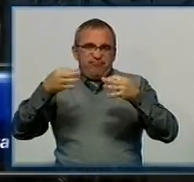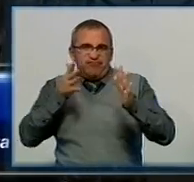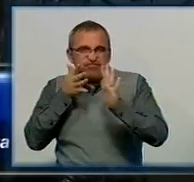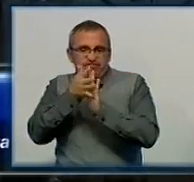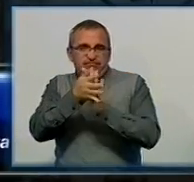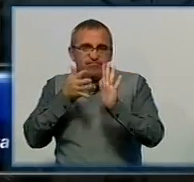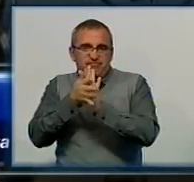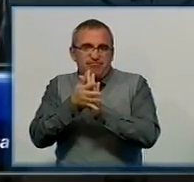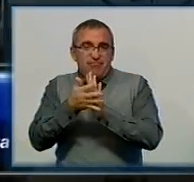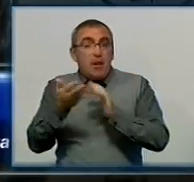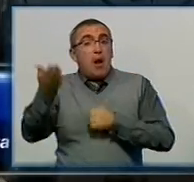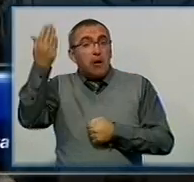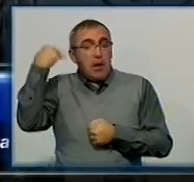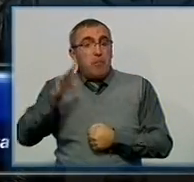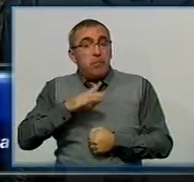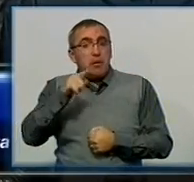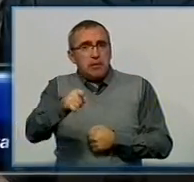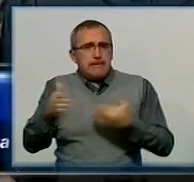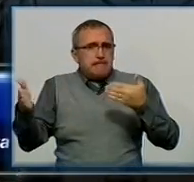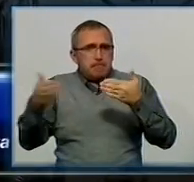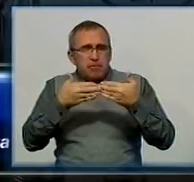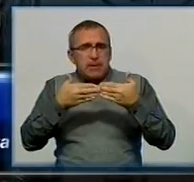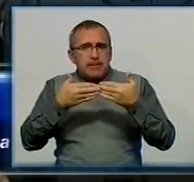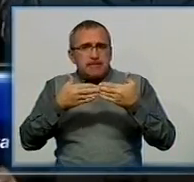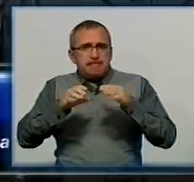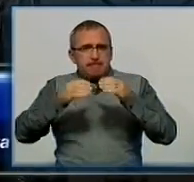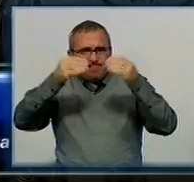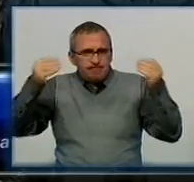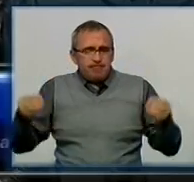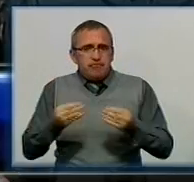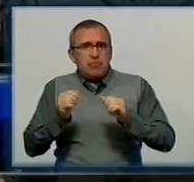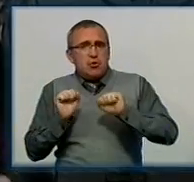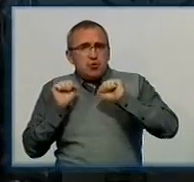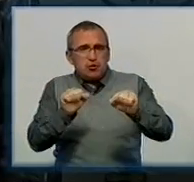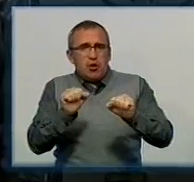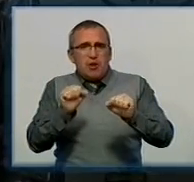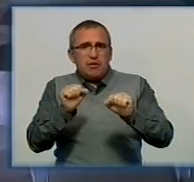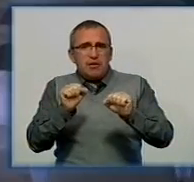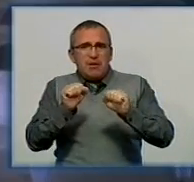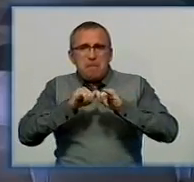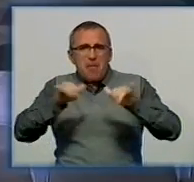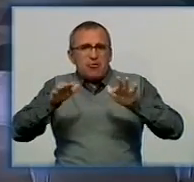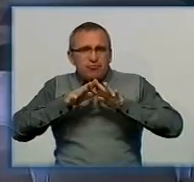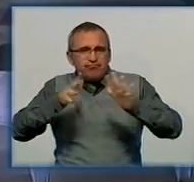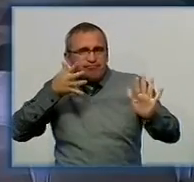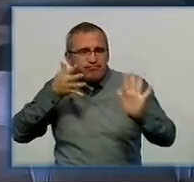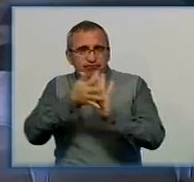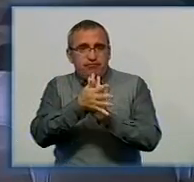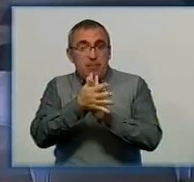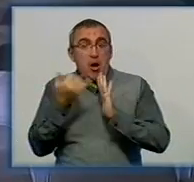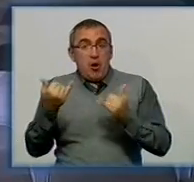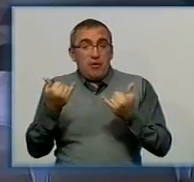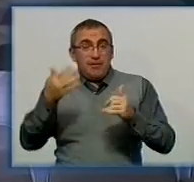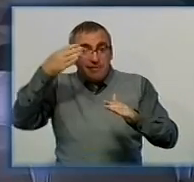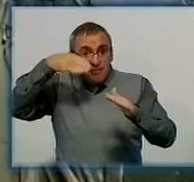герметичність немає. А раніше тут була герметичність, яка дозволяла захиститися від оруджя масового пораження. За дверима вхід до загальної зали.